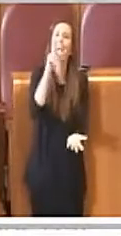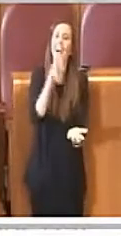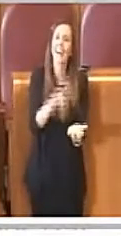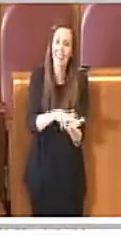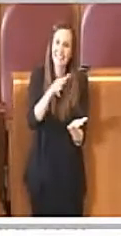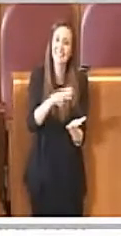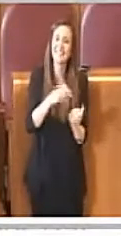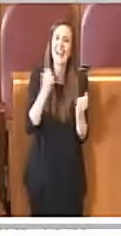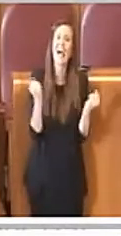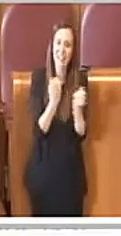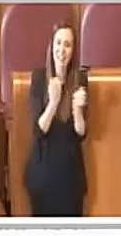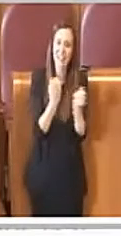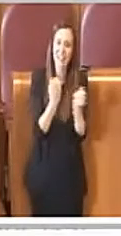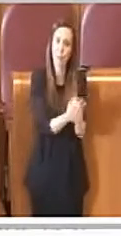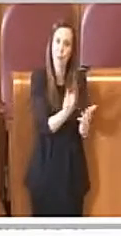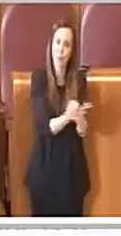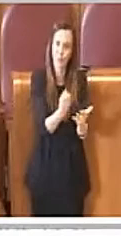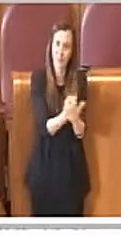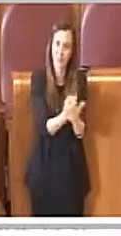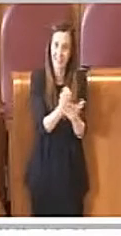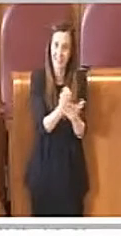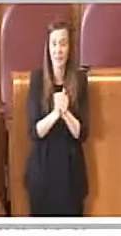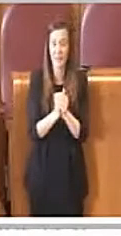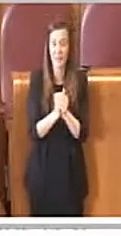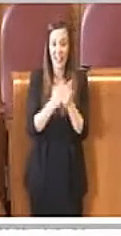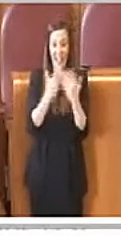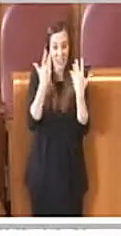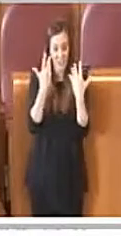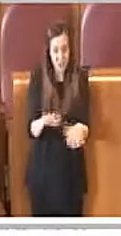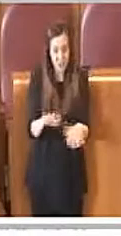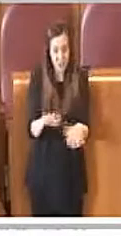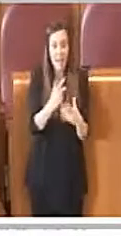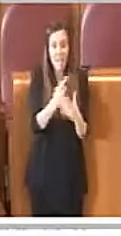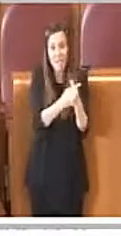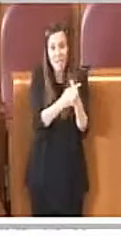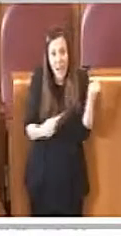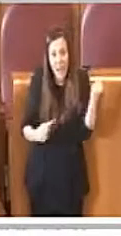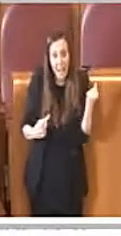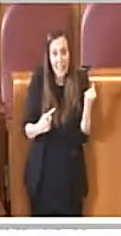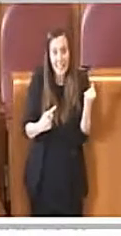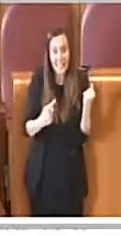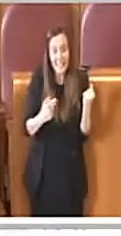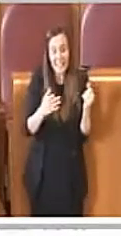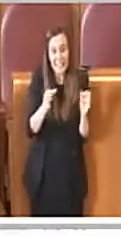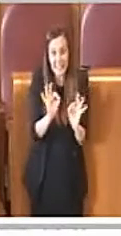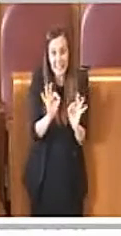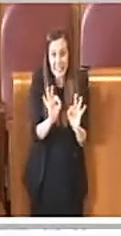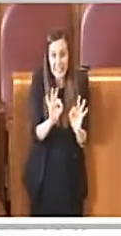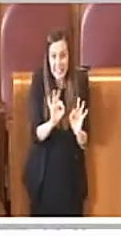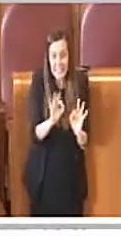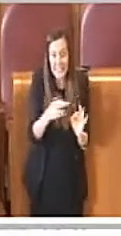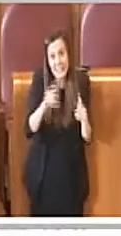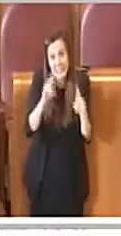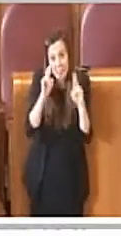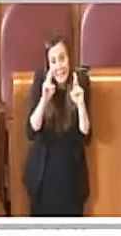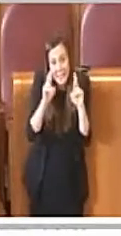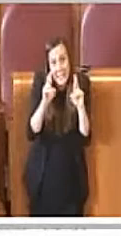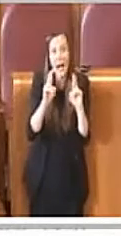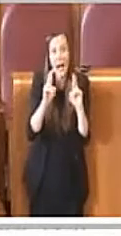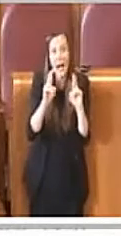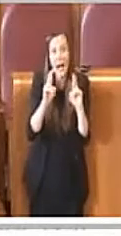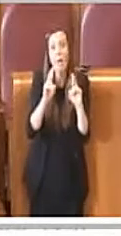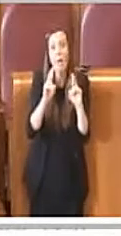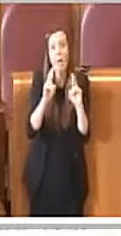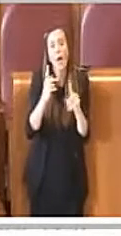stessa delle attività produttive. Ecco quelli che non sono già fallite e speriamo che siano pochissime potrebbero farlo se non diamo